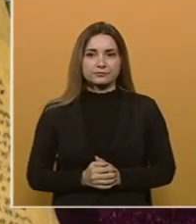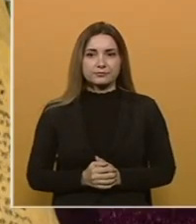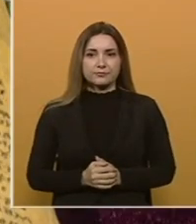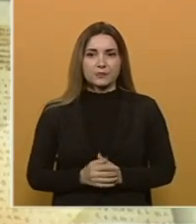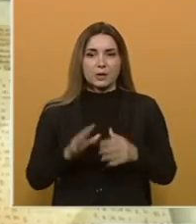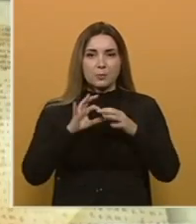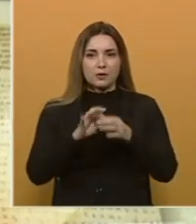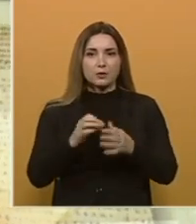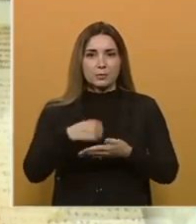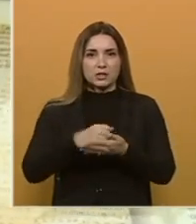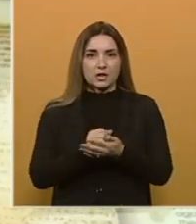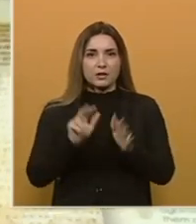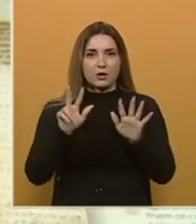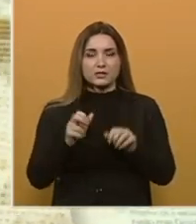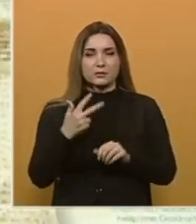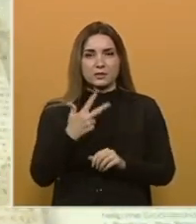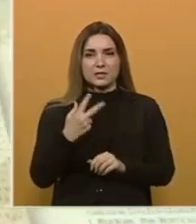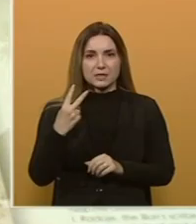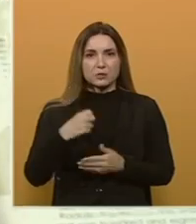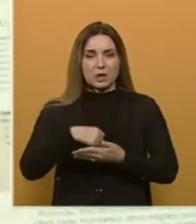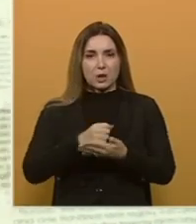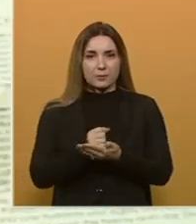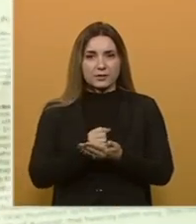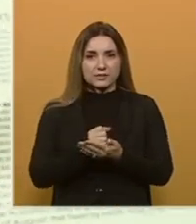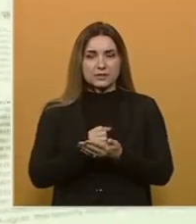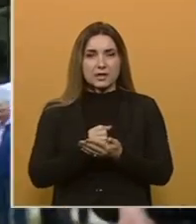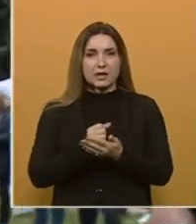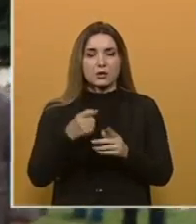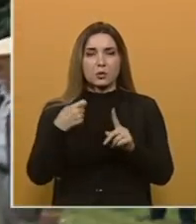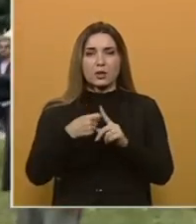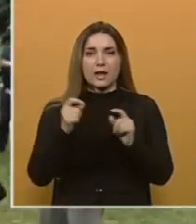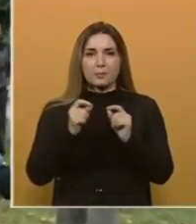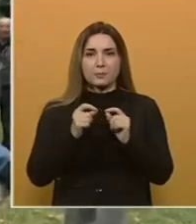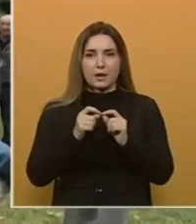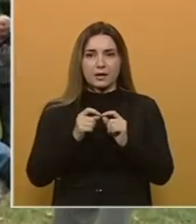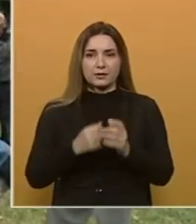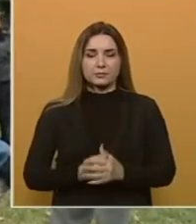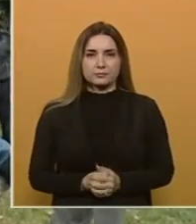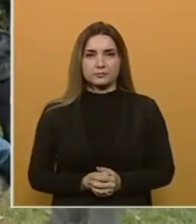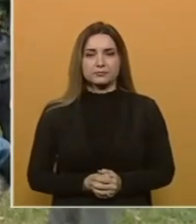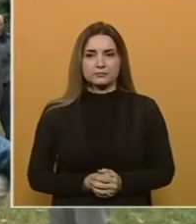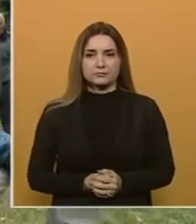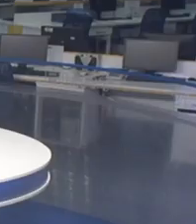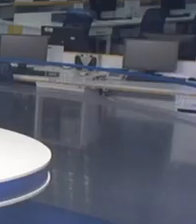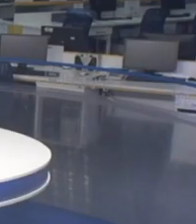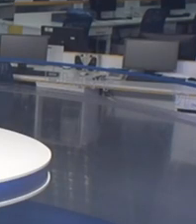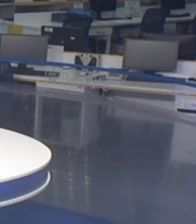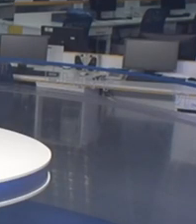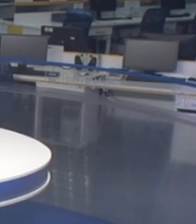U povdu obilježavanja 832. objetnice povelje kulina Bana broni događaju 2008 hercegovine.